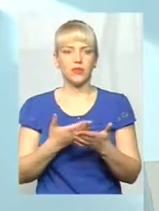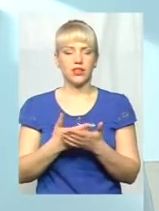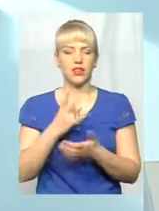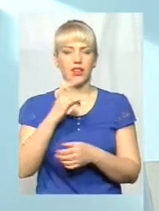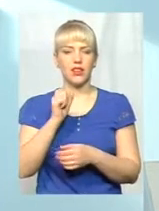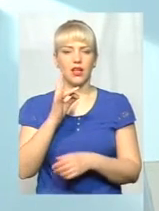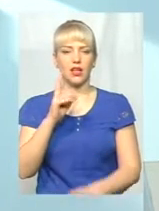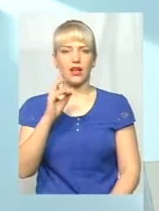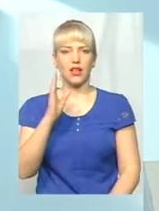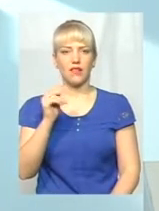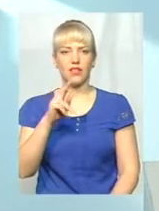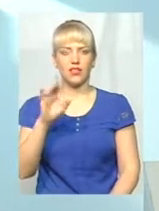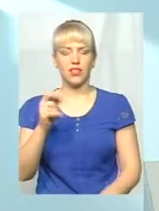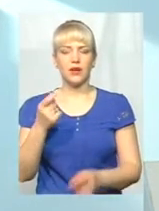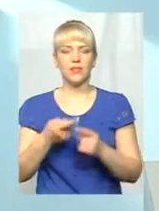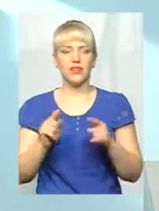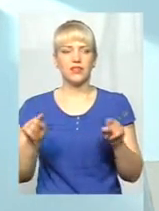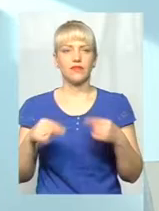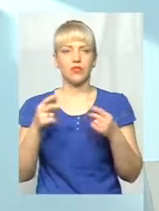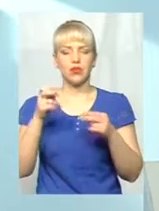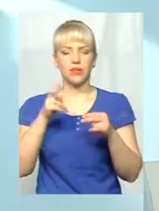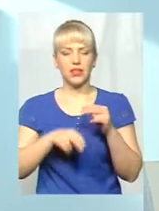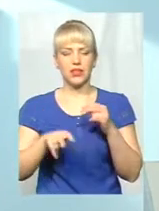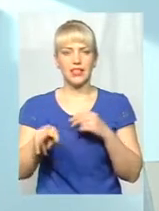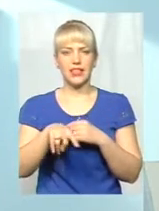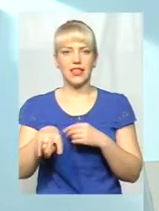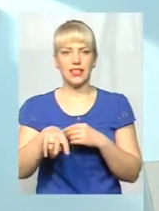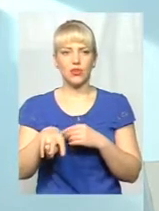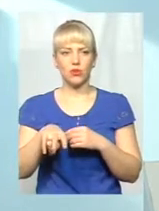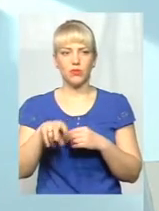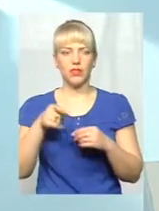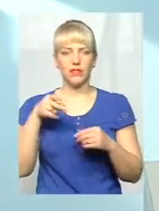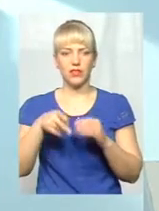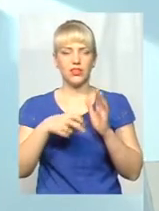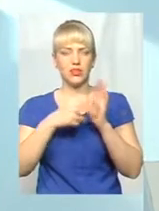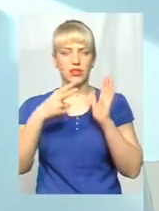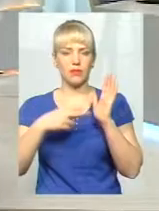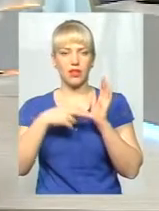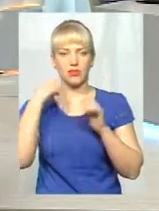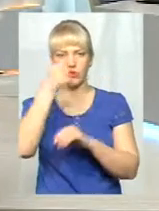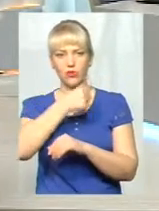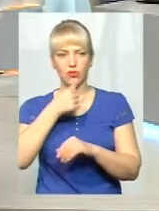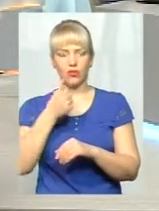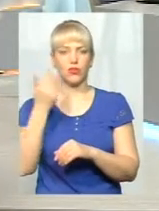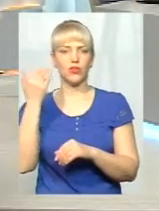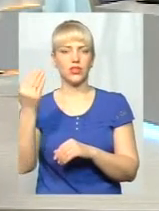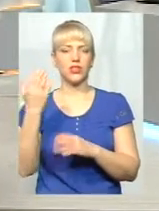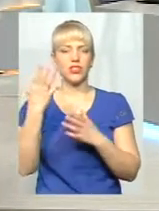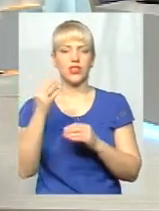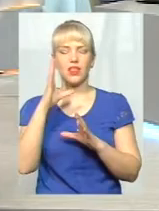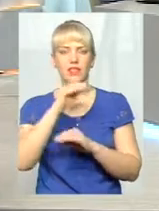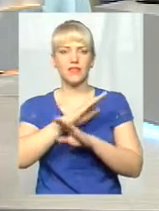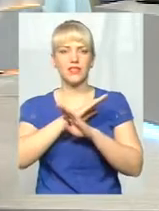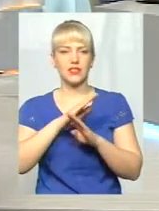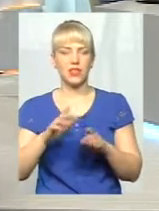наркевич, створені наприкінці, буквально в листопаді місяці 2017 року, вони не встигли створювати